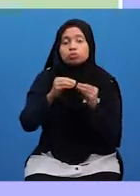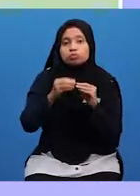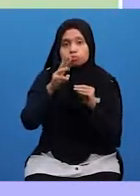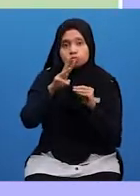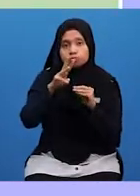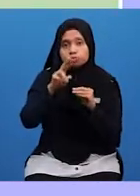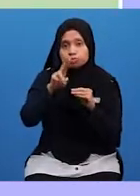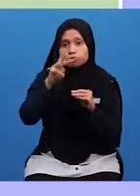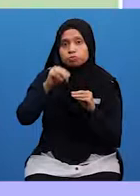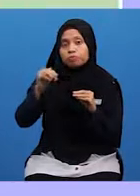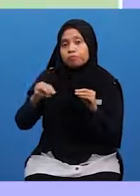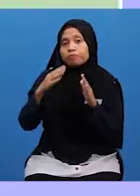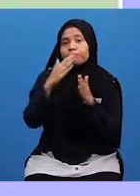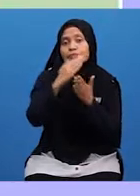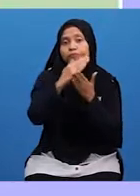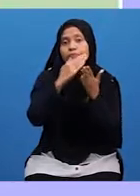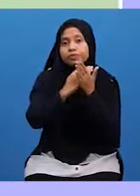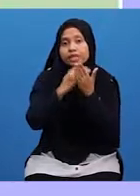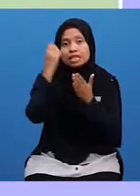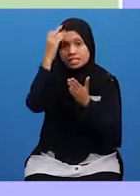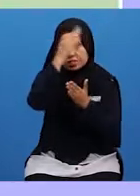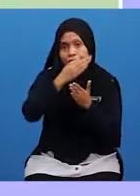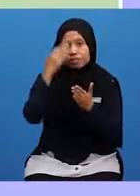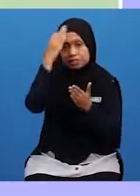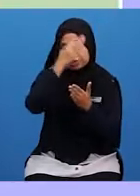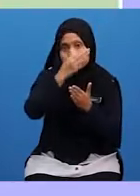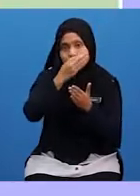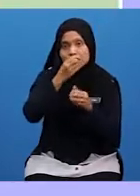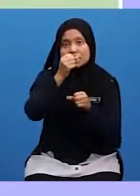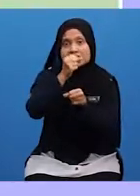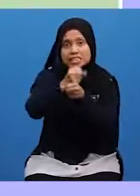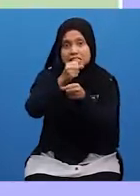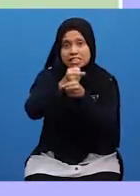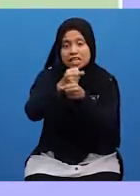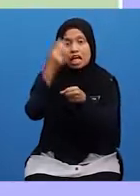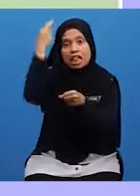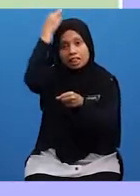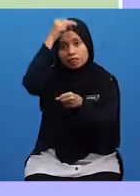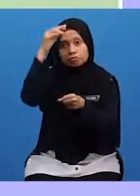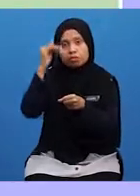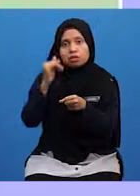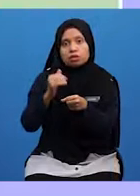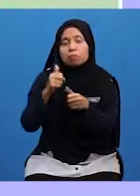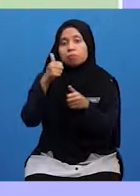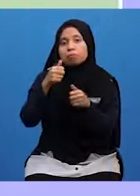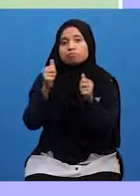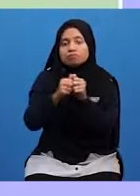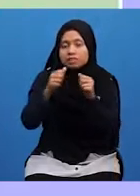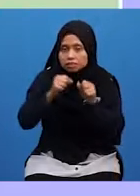menyenaraikan sifat as-siddiq Nabi yang unggul dengan jelas